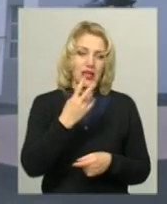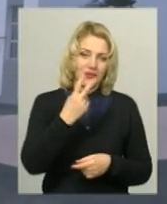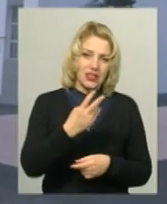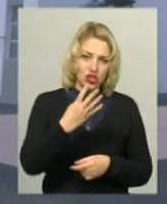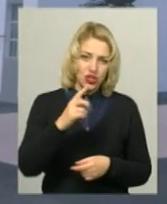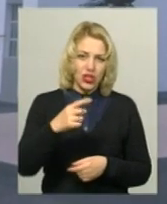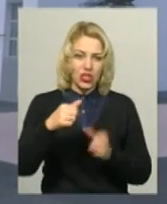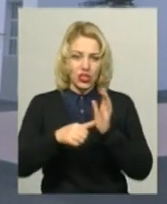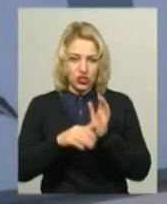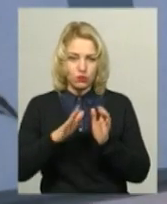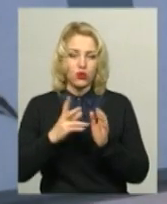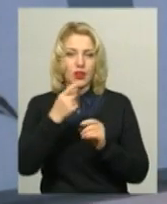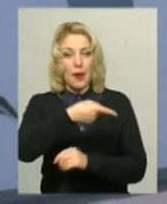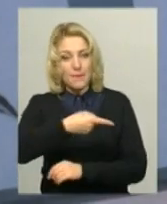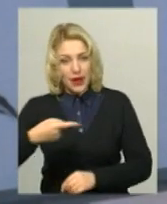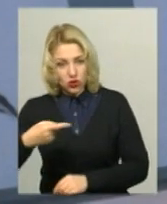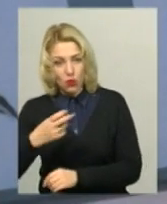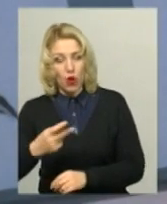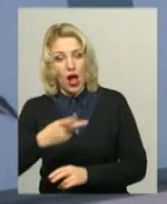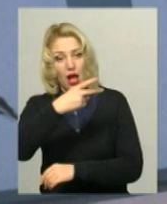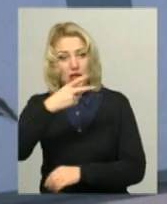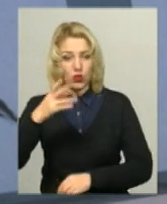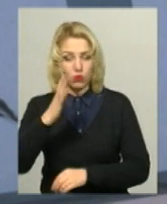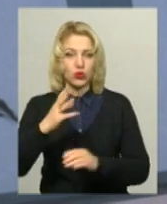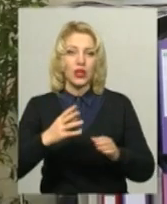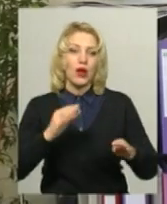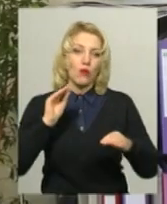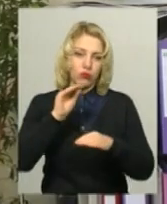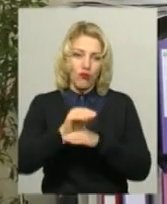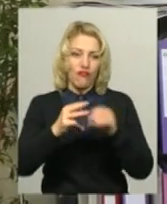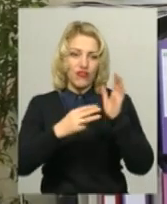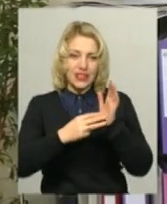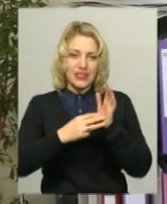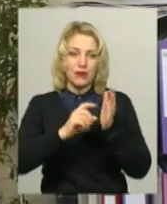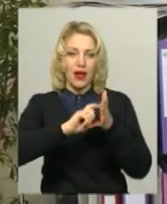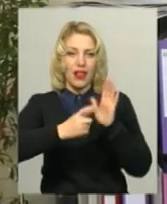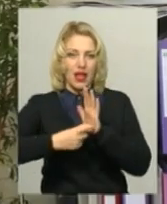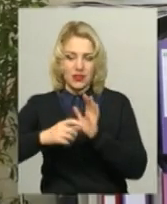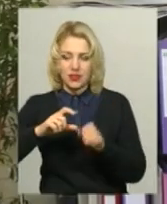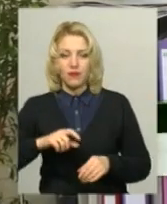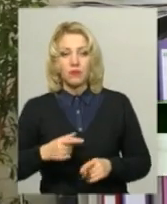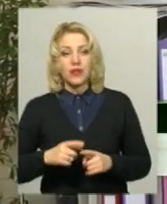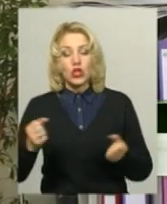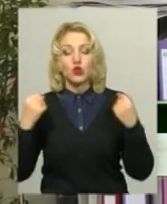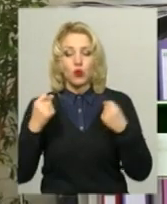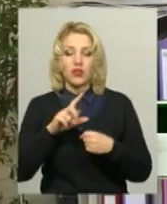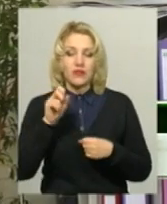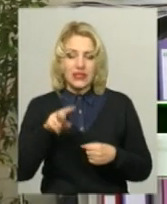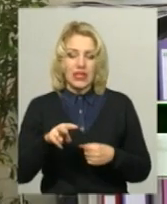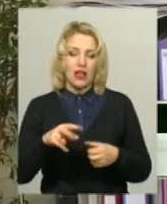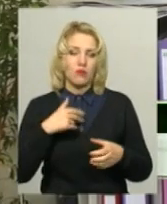метрів збудують на першому поверсі. На другому зведуть вісім додаткових класів. Спортивна зала в нас влаштовується сучасним